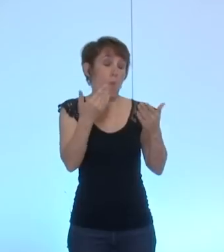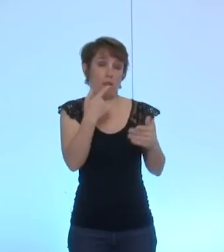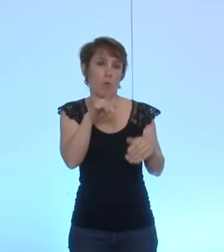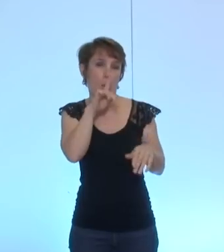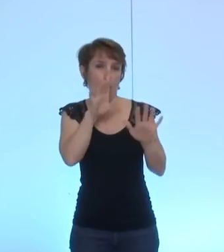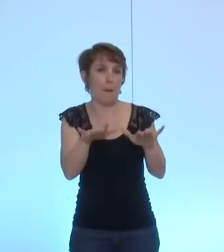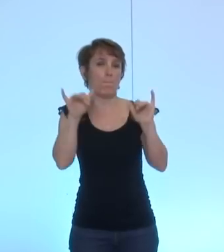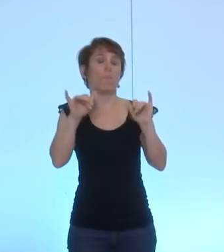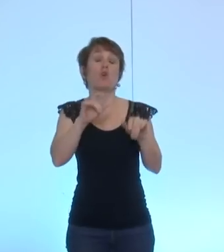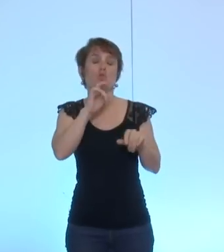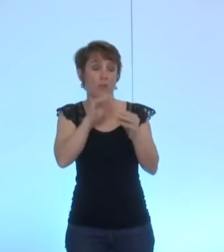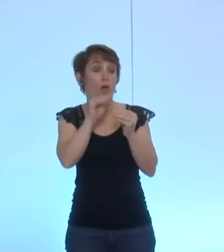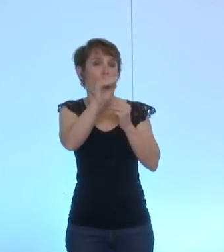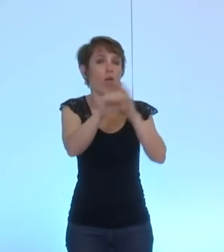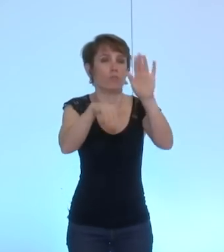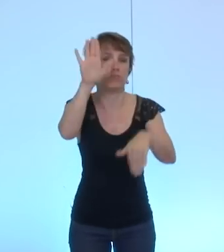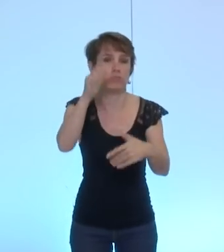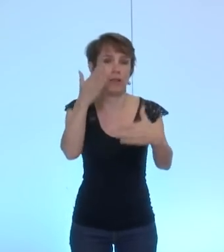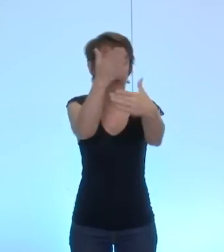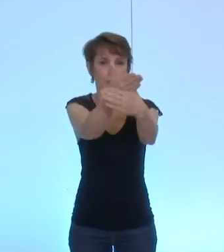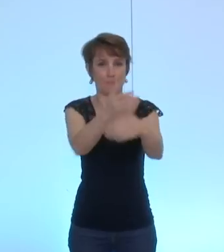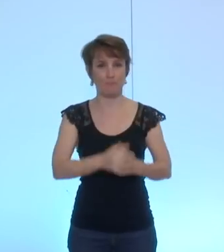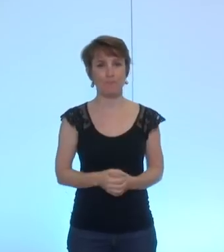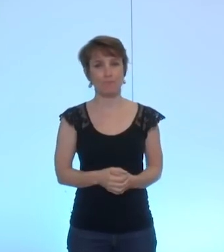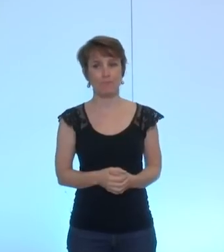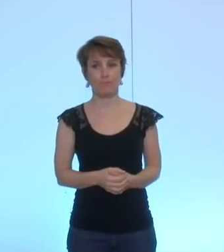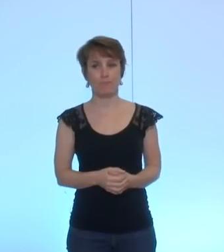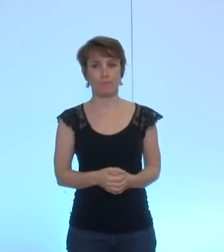moment-là. Très bien. Donc, il n'y a pas de...